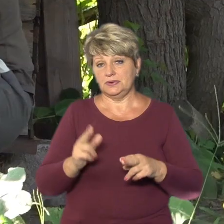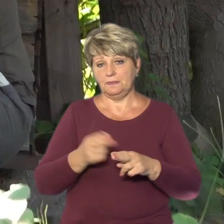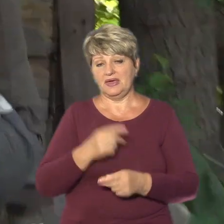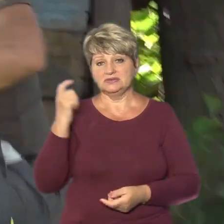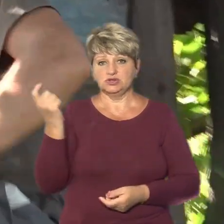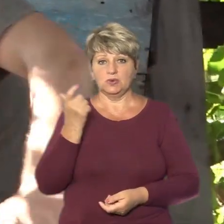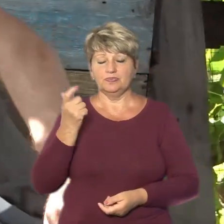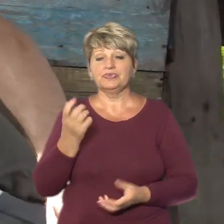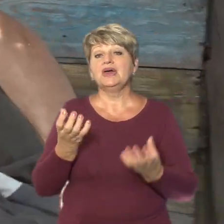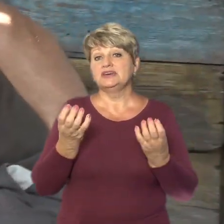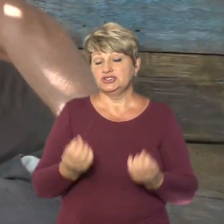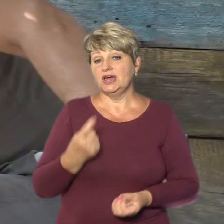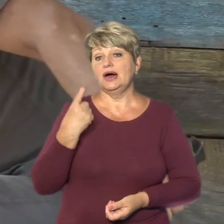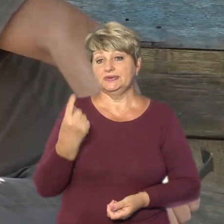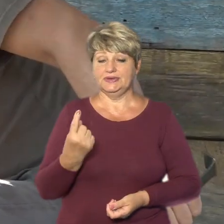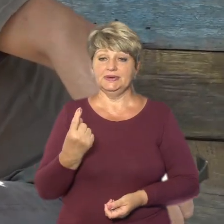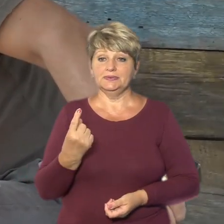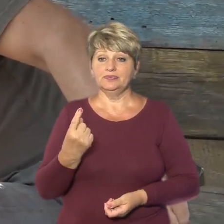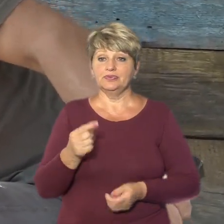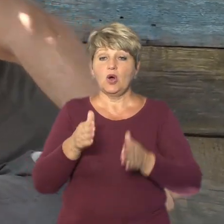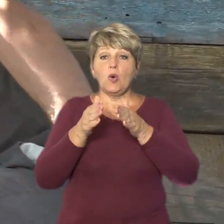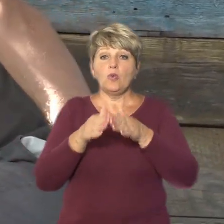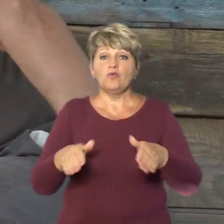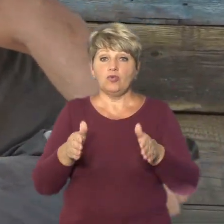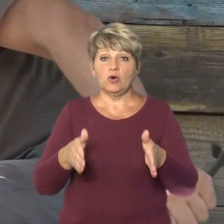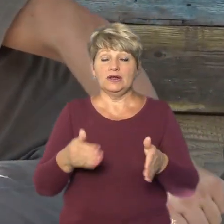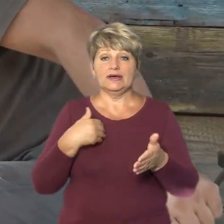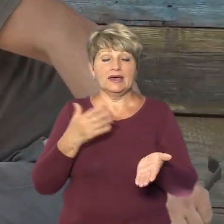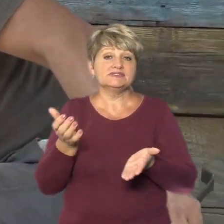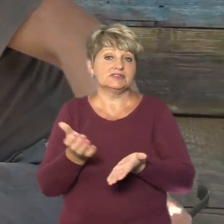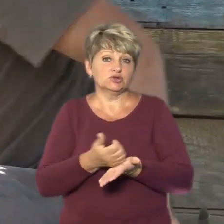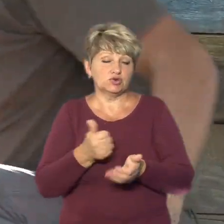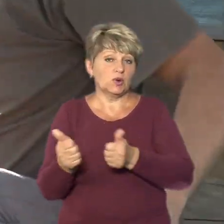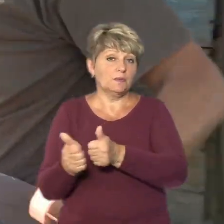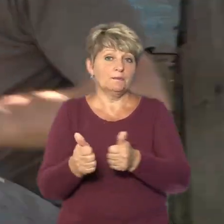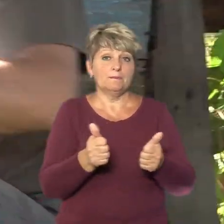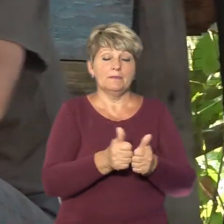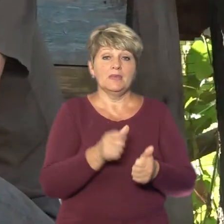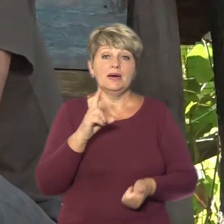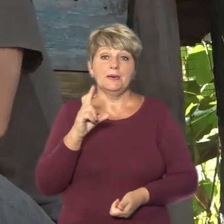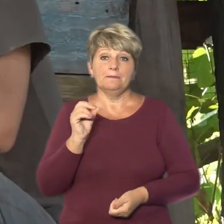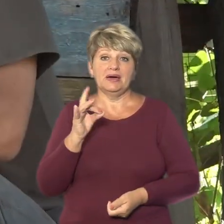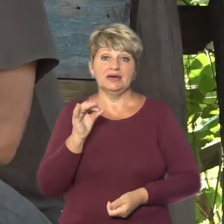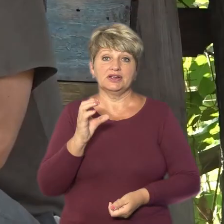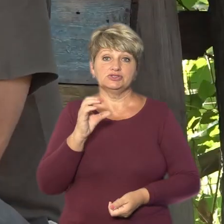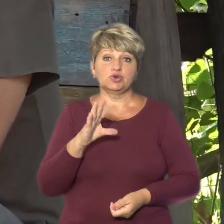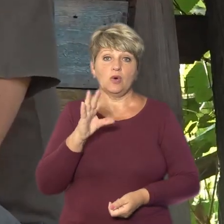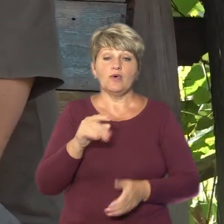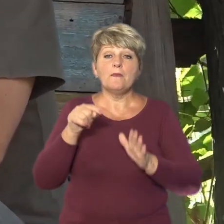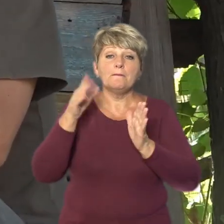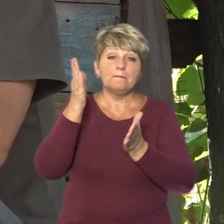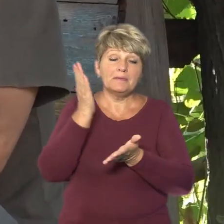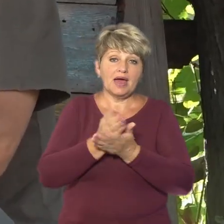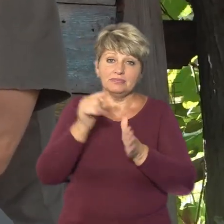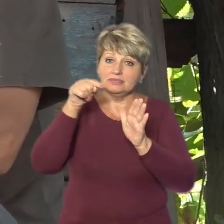Ще один вулик я знайшов біля Берестового, прямо в будинку.